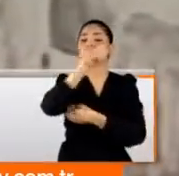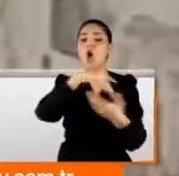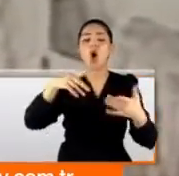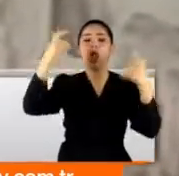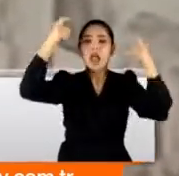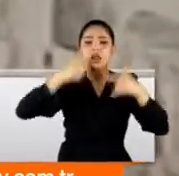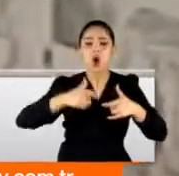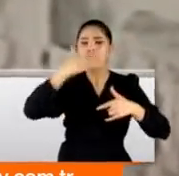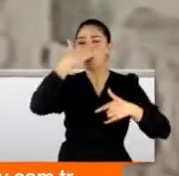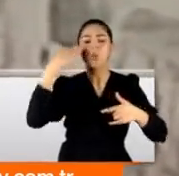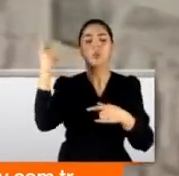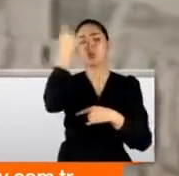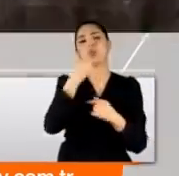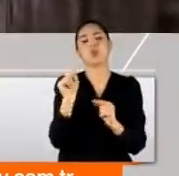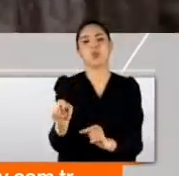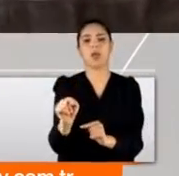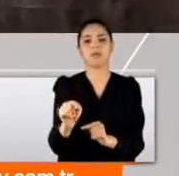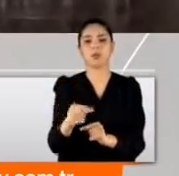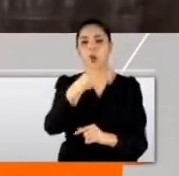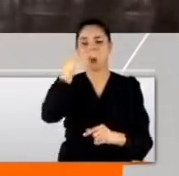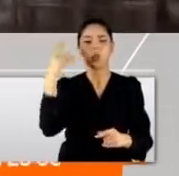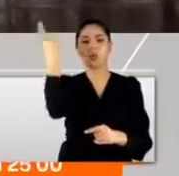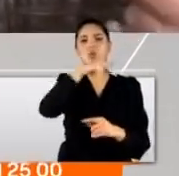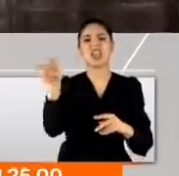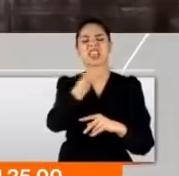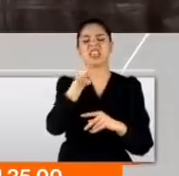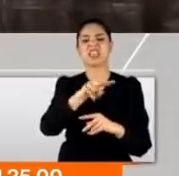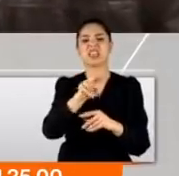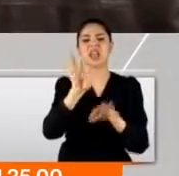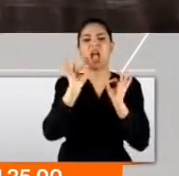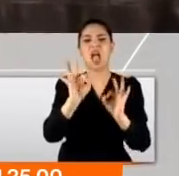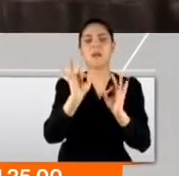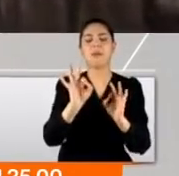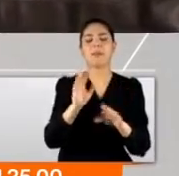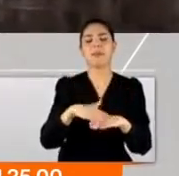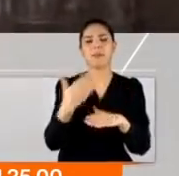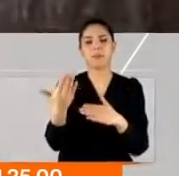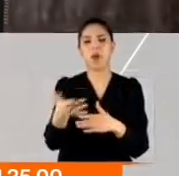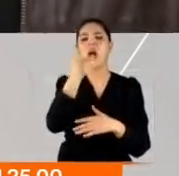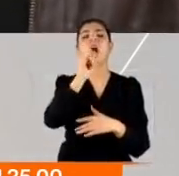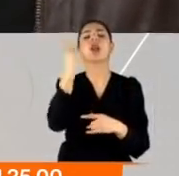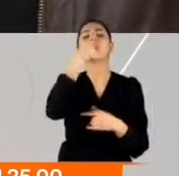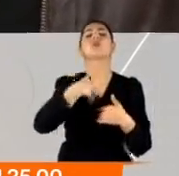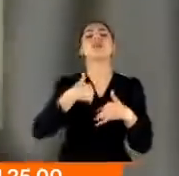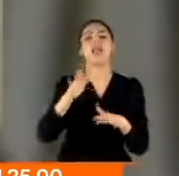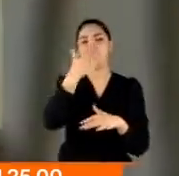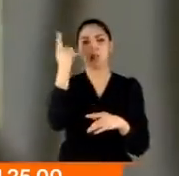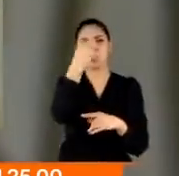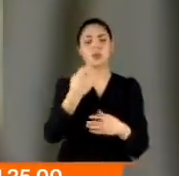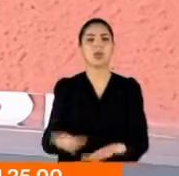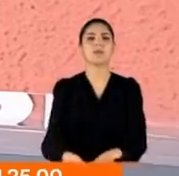sorumlusu uyuşturucu madde kullanımıydı. Uyuşturucu kullandıkları için normal bir hapla olan bir şeydir herhalde. Alkolle olacak şeyler değil onlar çünkü.